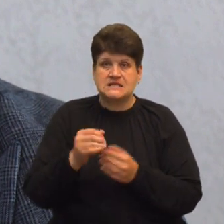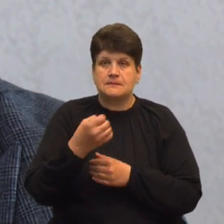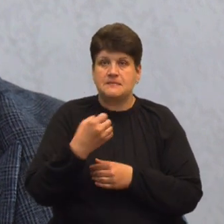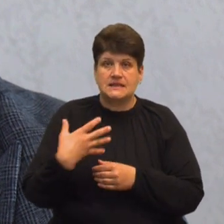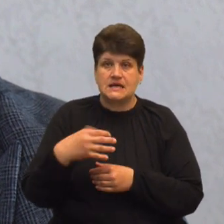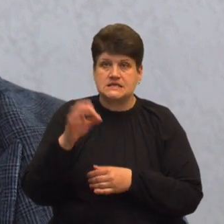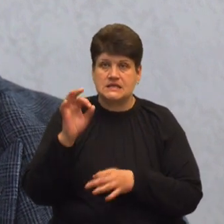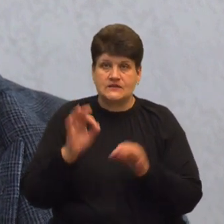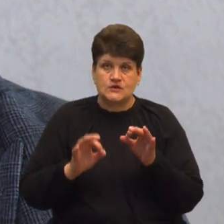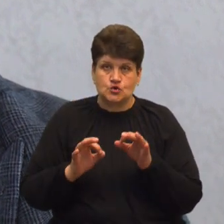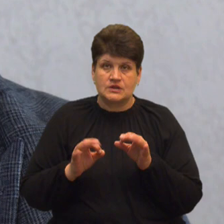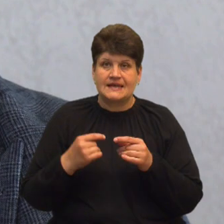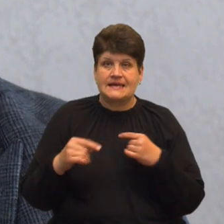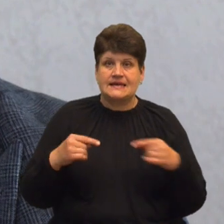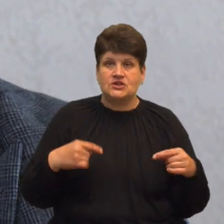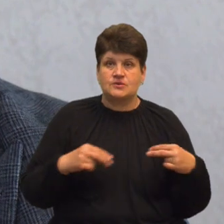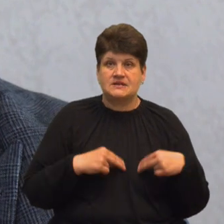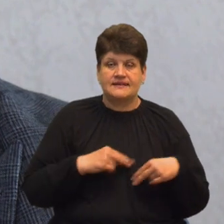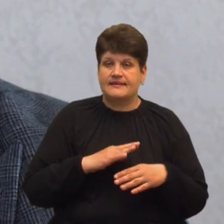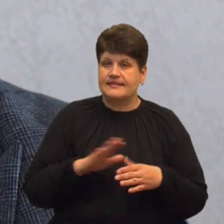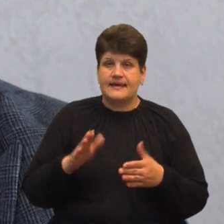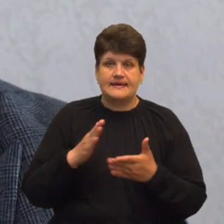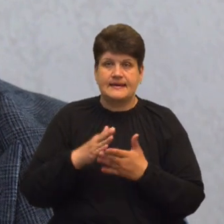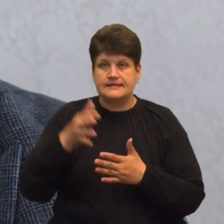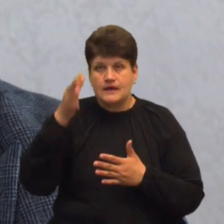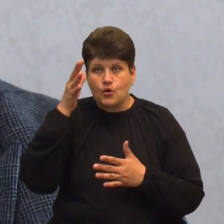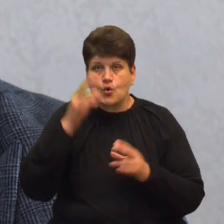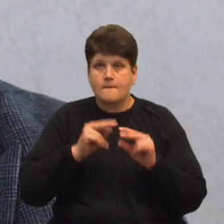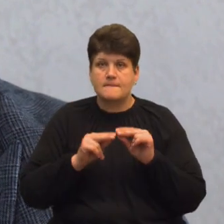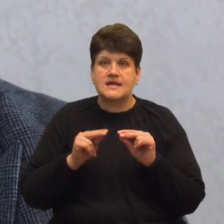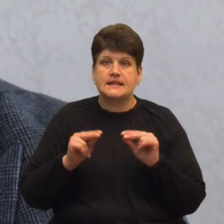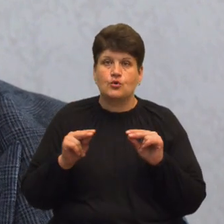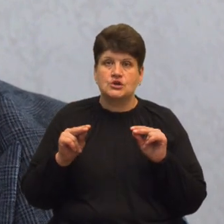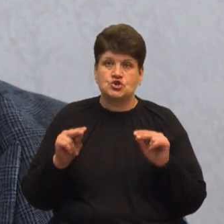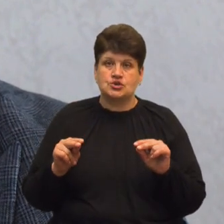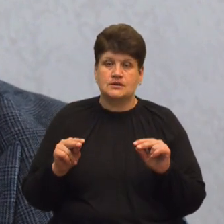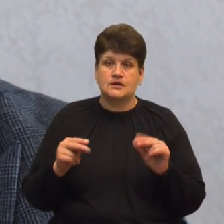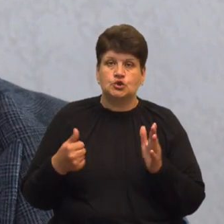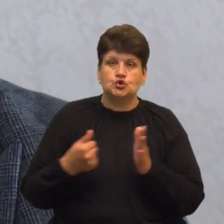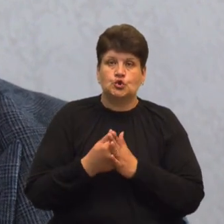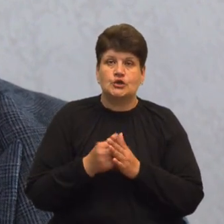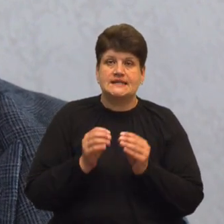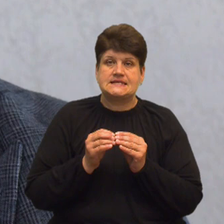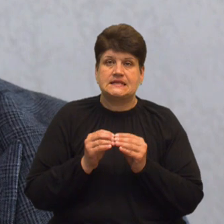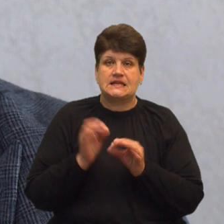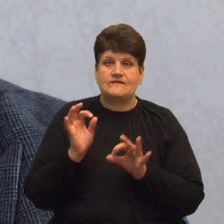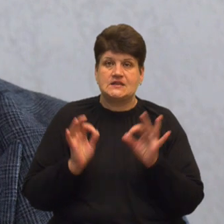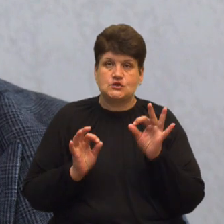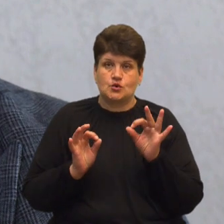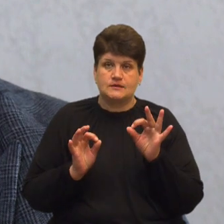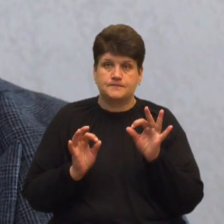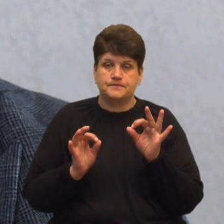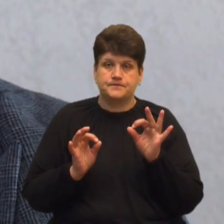та інших працівників, які не є науковими, науково-педагогічними і педагогічними, до 10% визначено